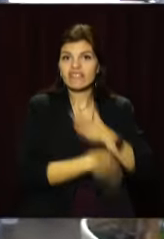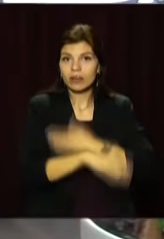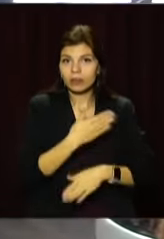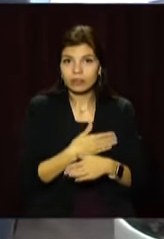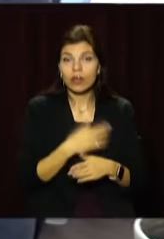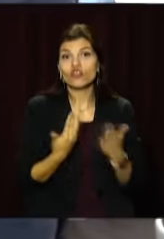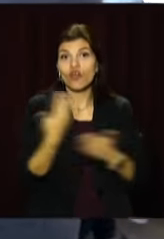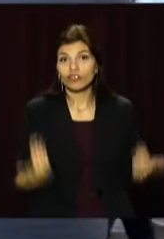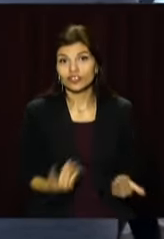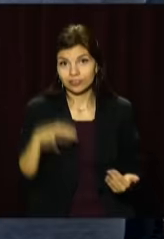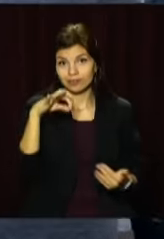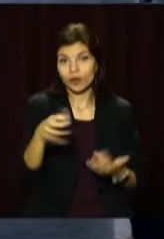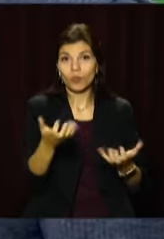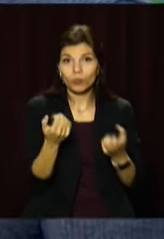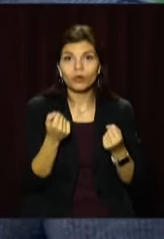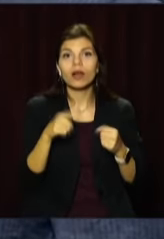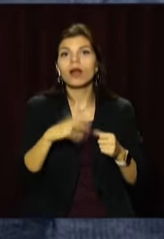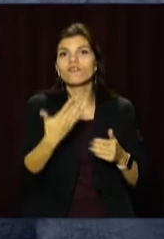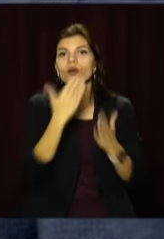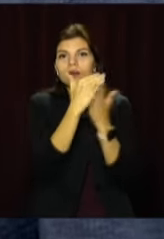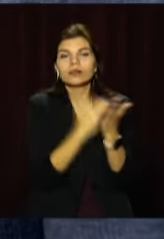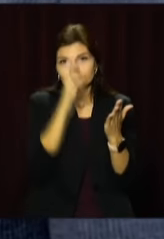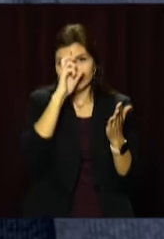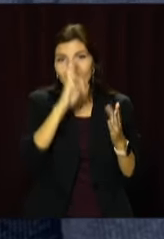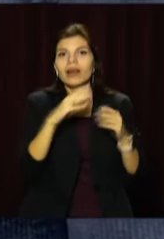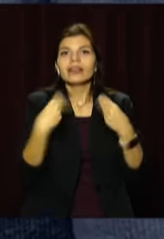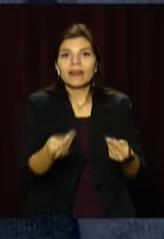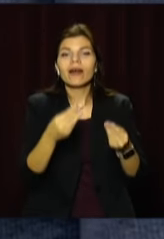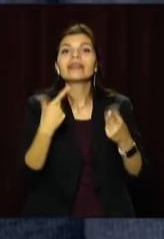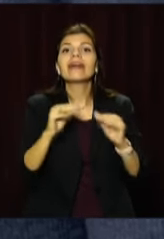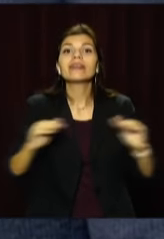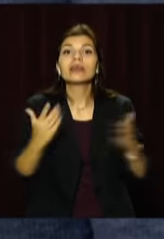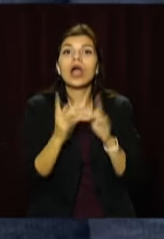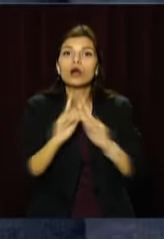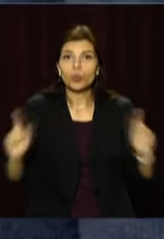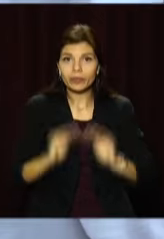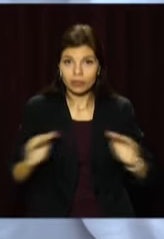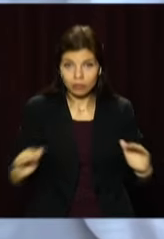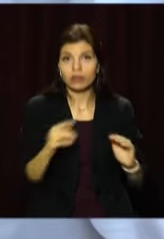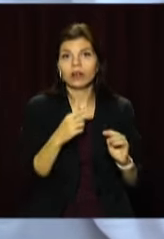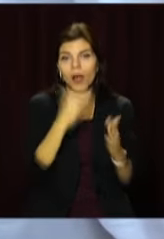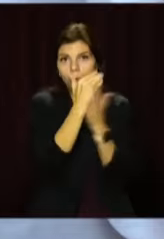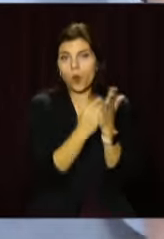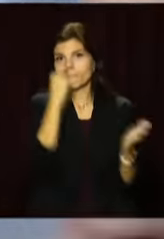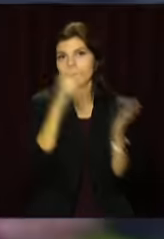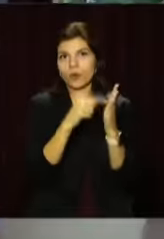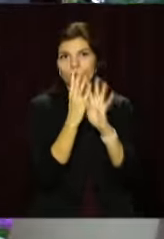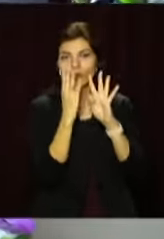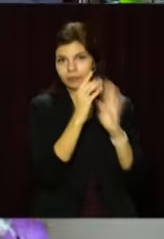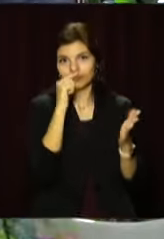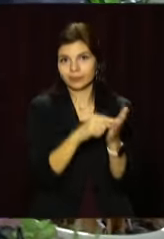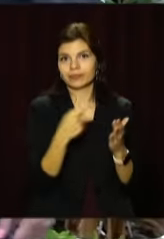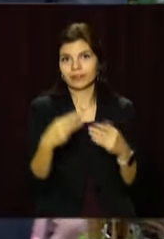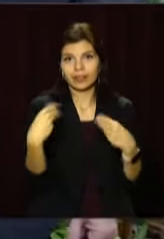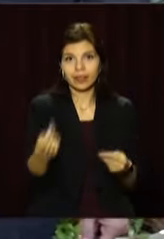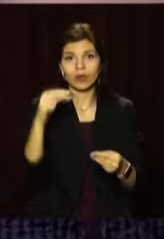інвалідністю. Нове житлородина отримала в рамках міської програми надання житла сім'ям, де виховуються особливі діти, які потребують поліпшення житлових